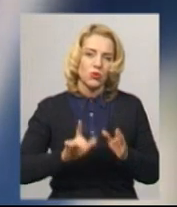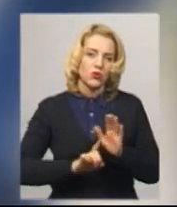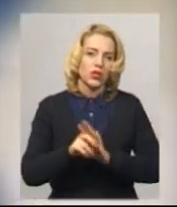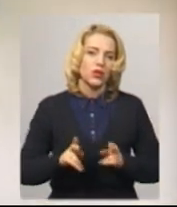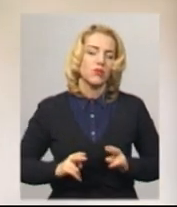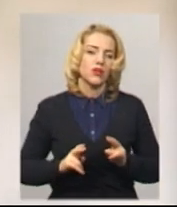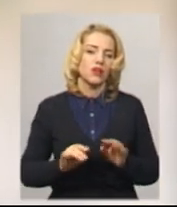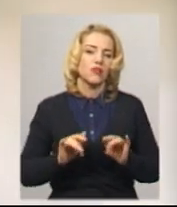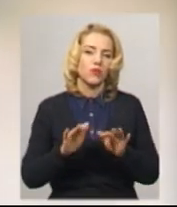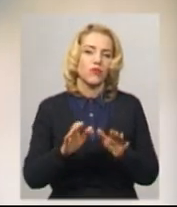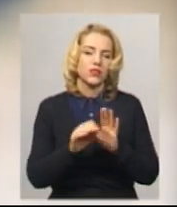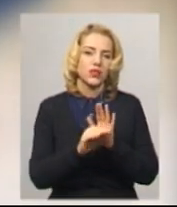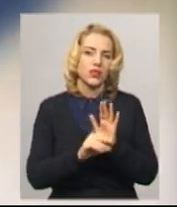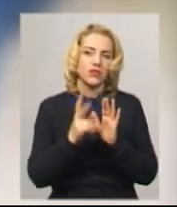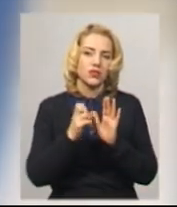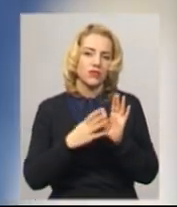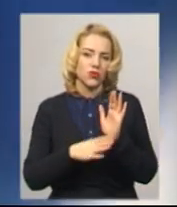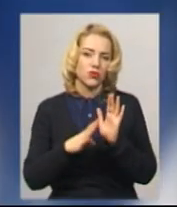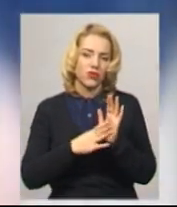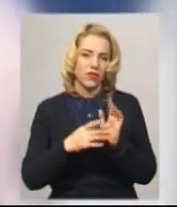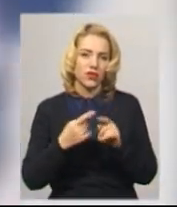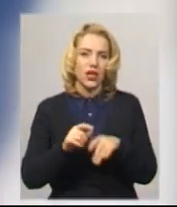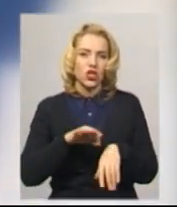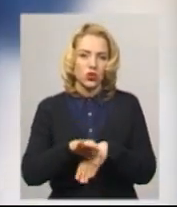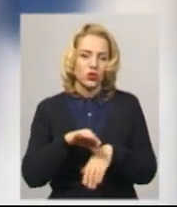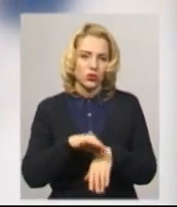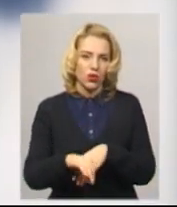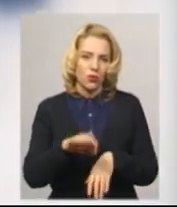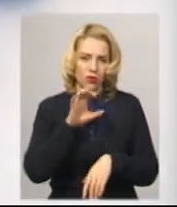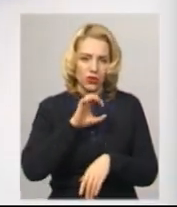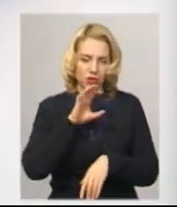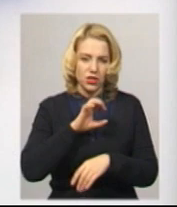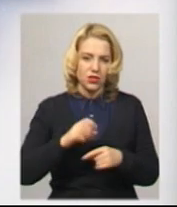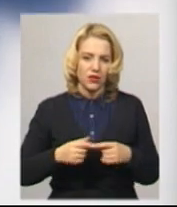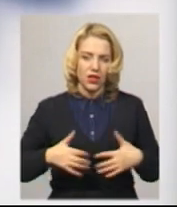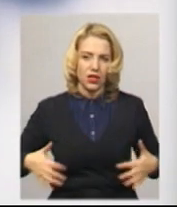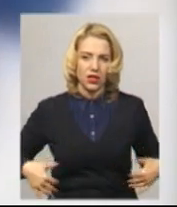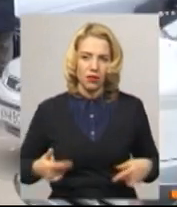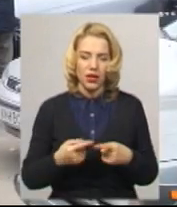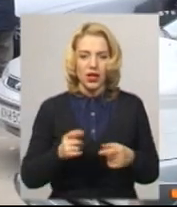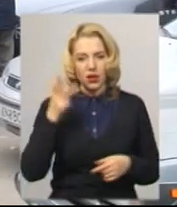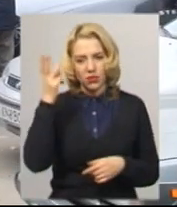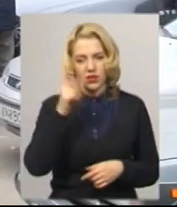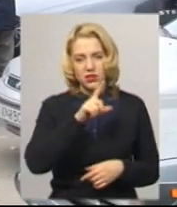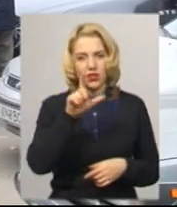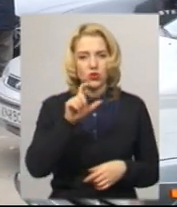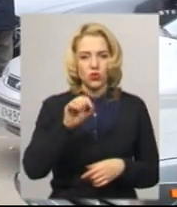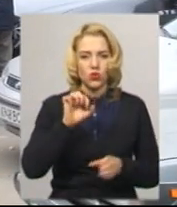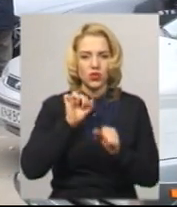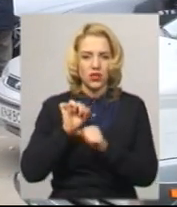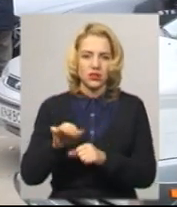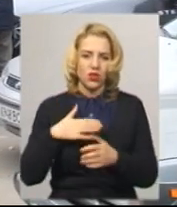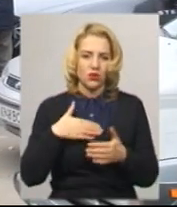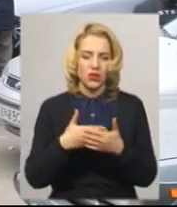статтею 299 – «Жорстоке поводження з тваринами», каже Інна Глега. Хмельницькі зоозахисники з громадської організації